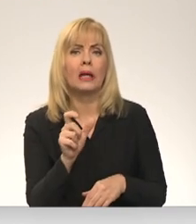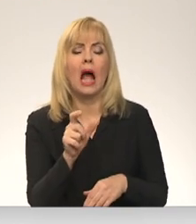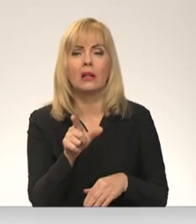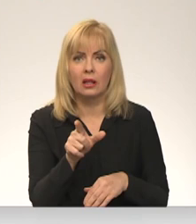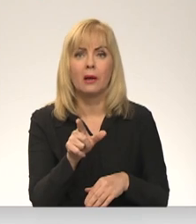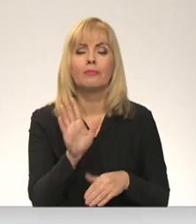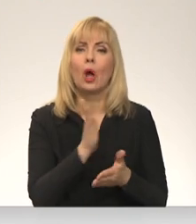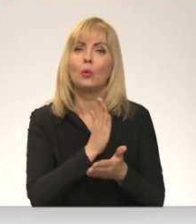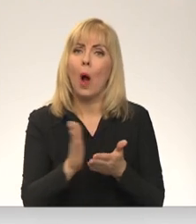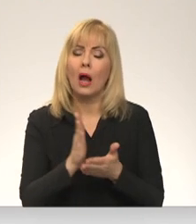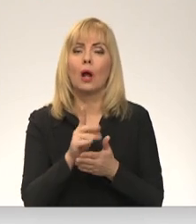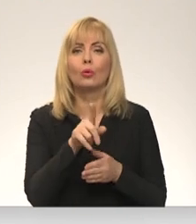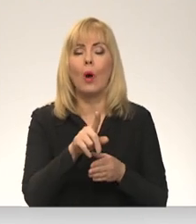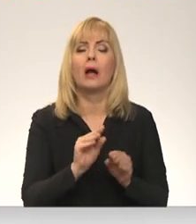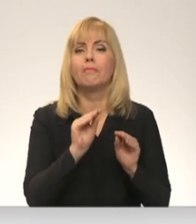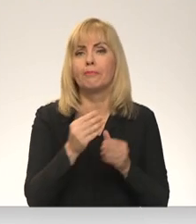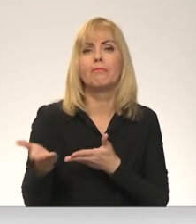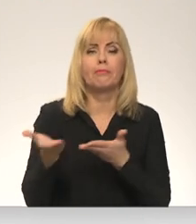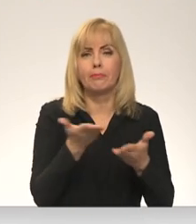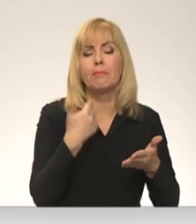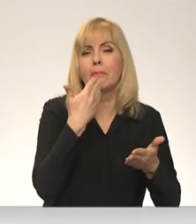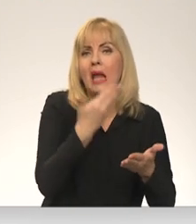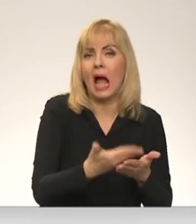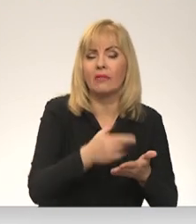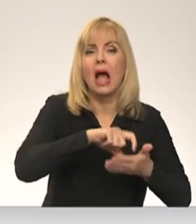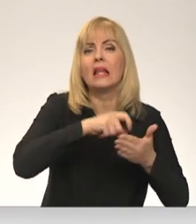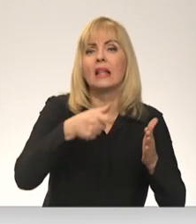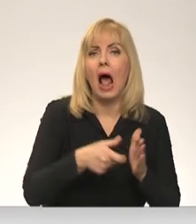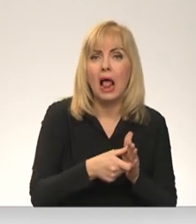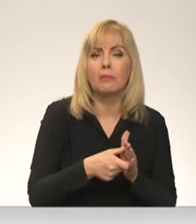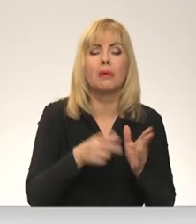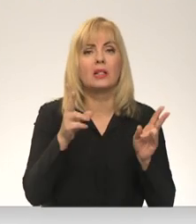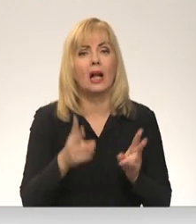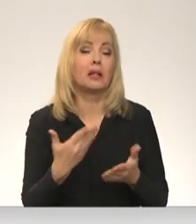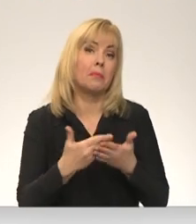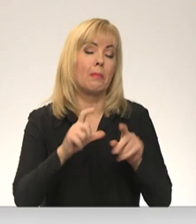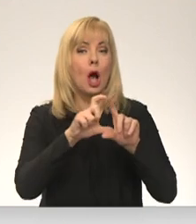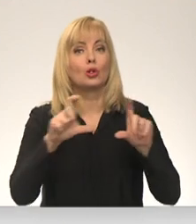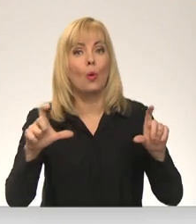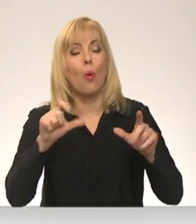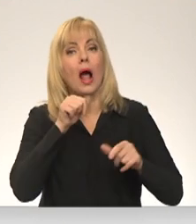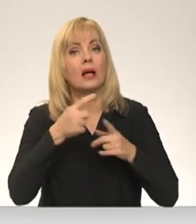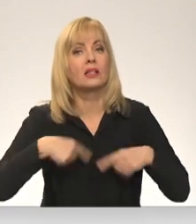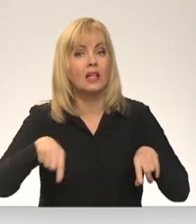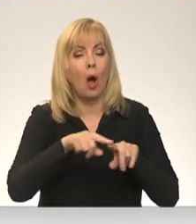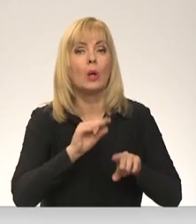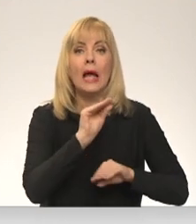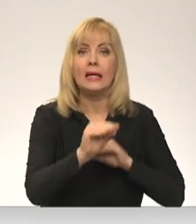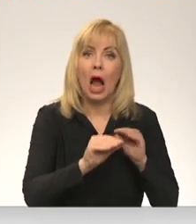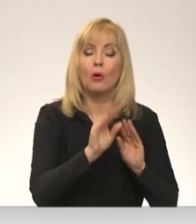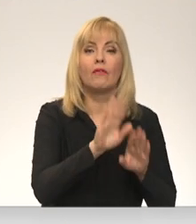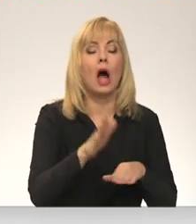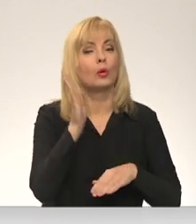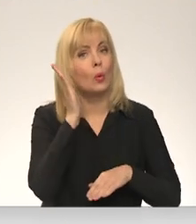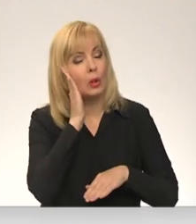tās telpas, kuras šādos krīzes momentos, piemēram, skolu zāles, iekārtot, lai arī tur varētu